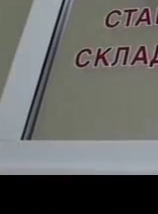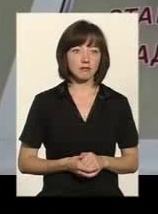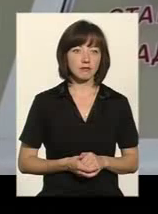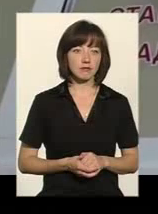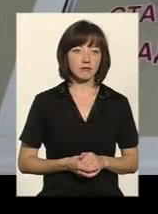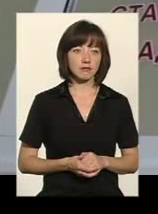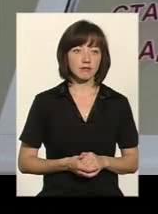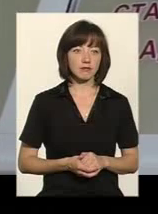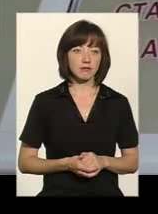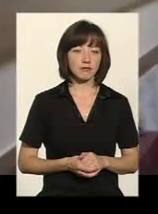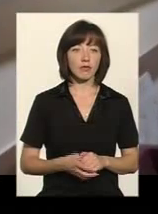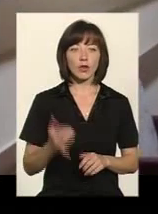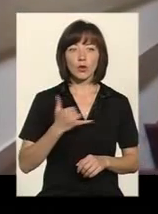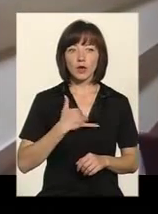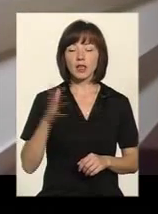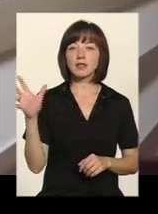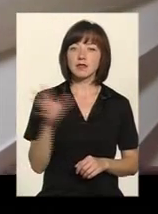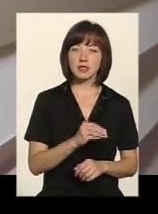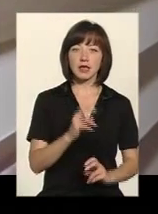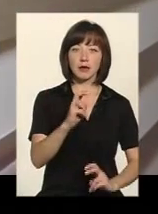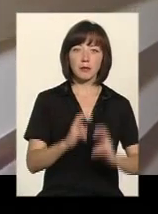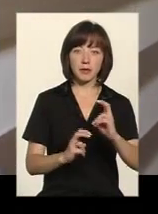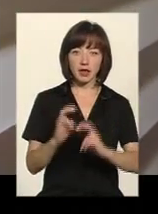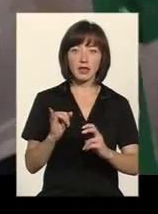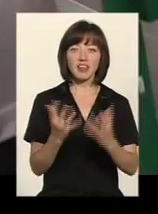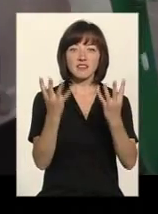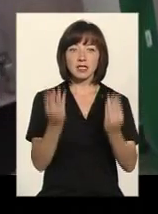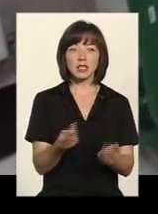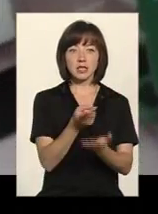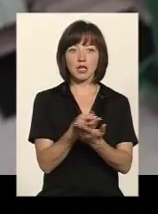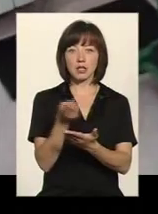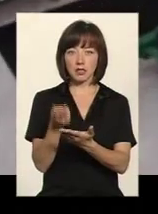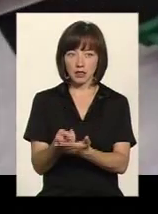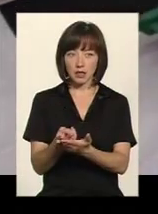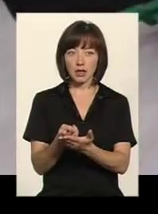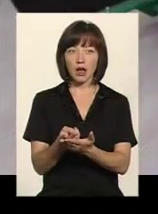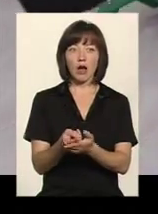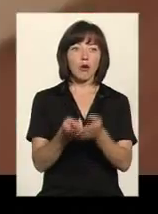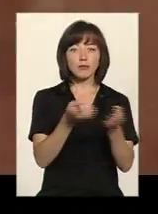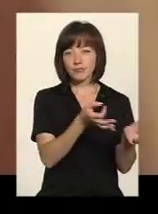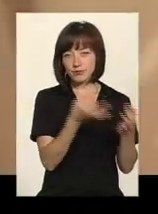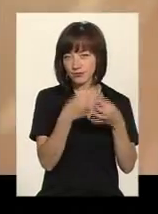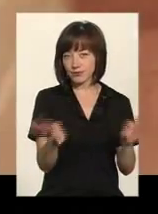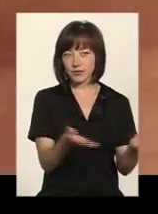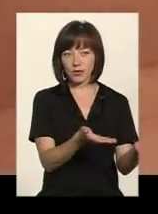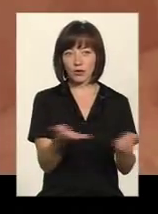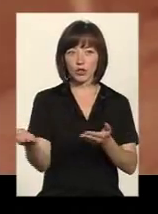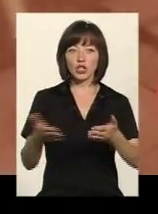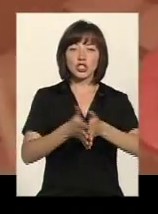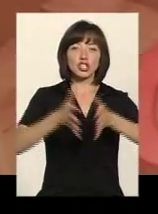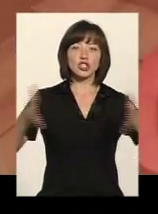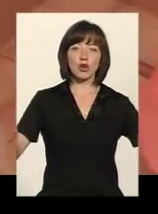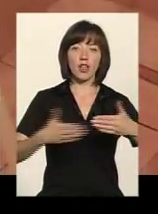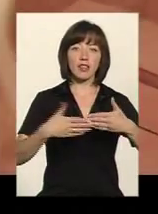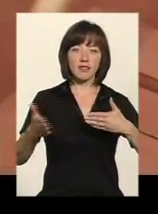Обратити внимание, що у нас везде і на предприятиях, і тим більше в стационарі безбар'єрний доступ, т.е. широкі двери, для